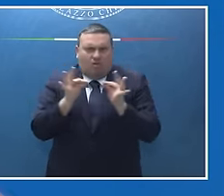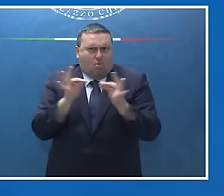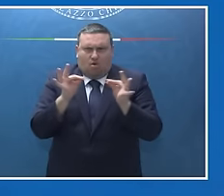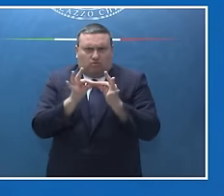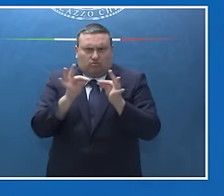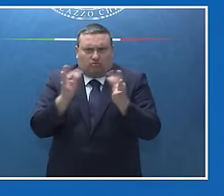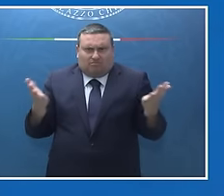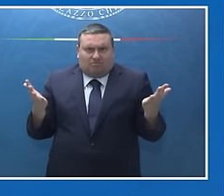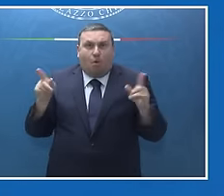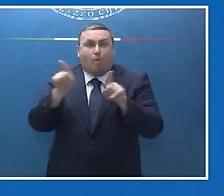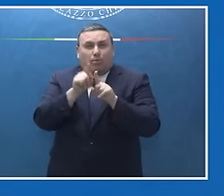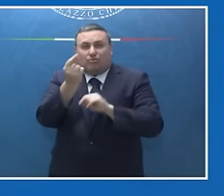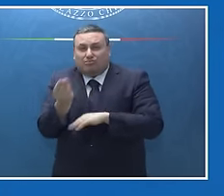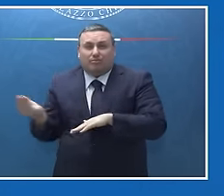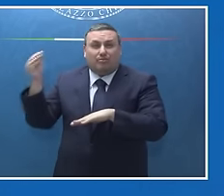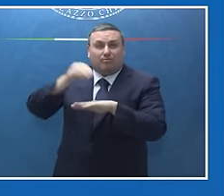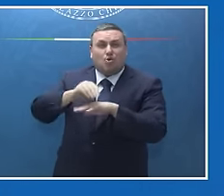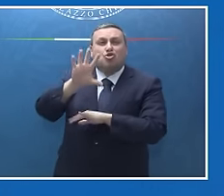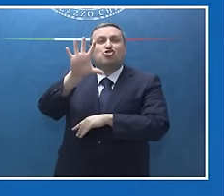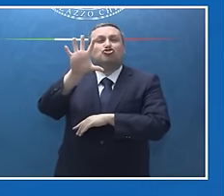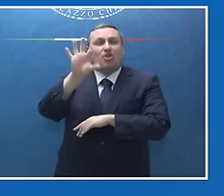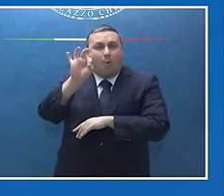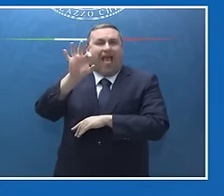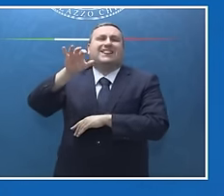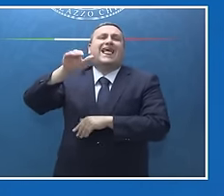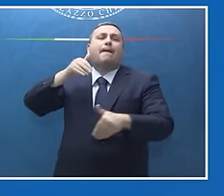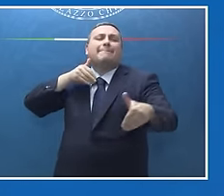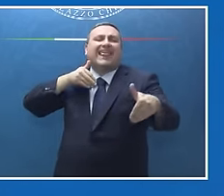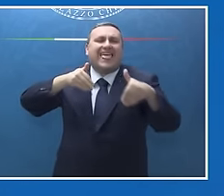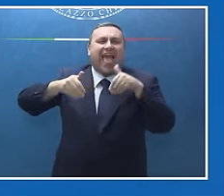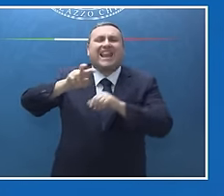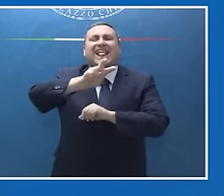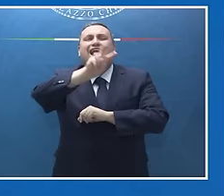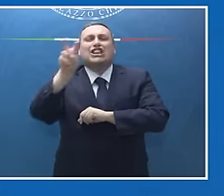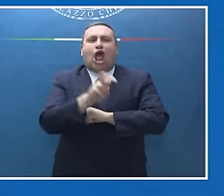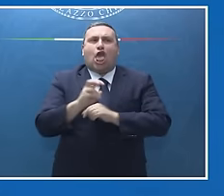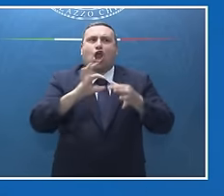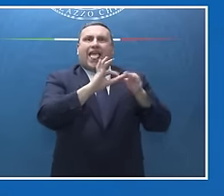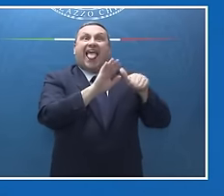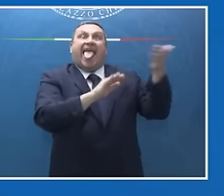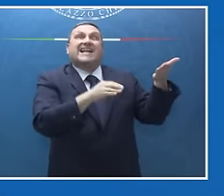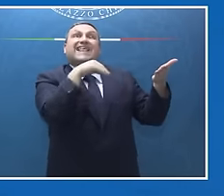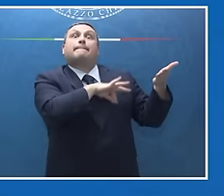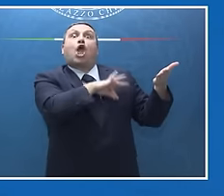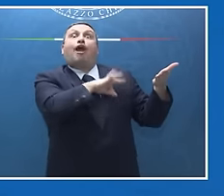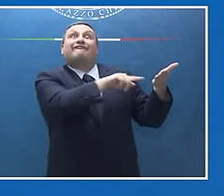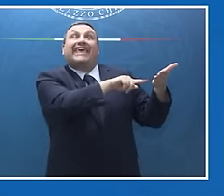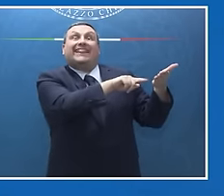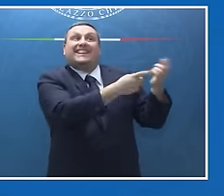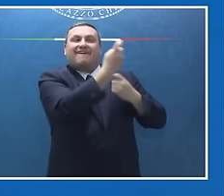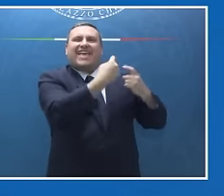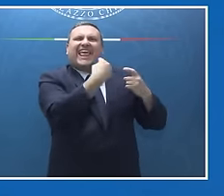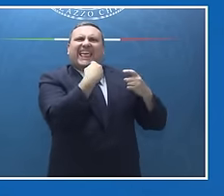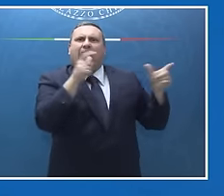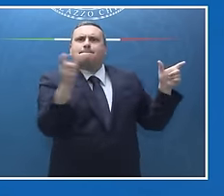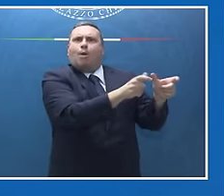finanziario aggiuntivo di circa 50 miliardi di dollari collegato agli extraprofitti derivanti dall'immobilizzazione dei beni